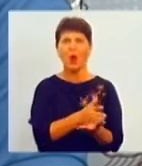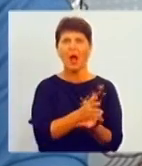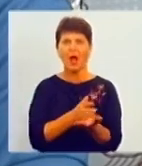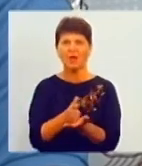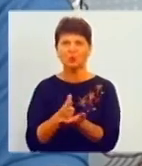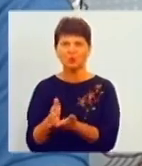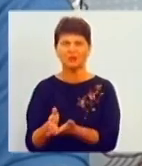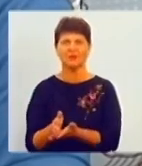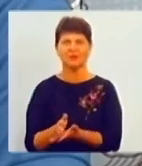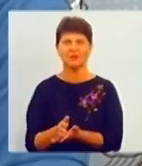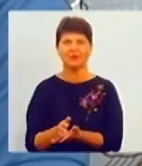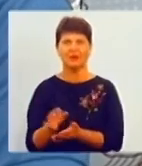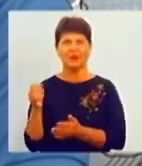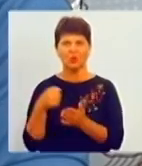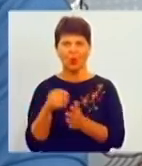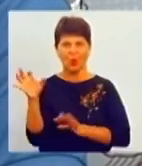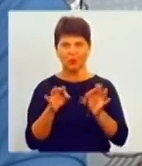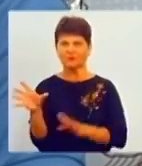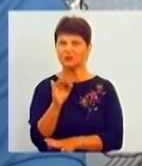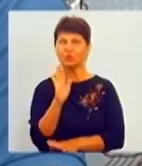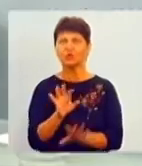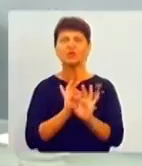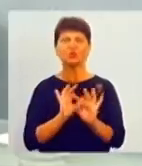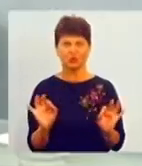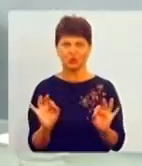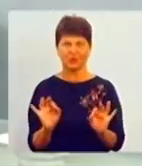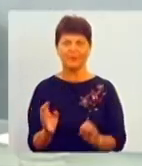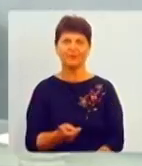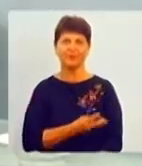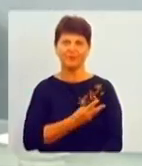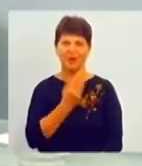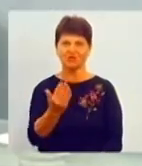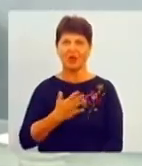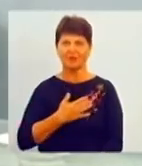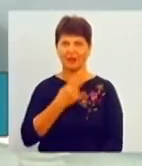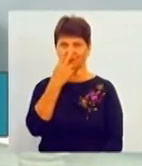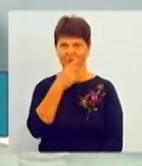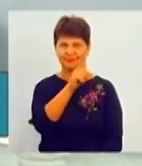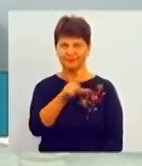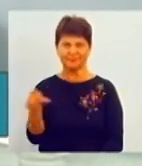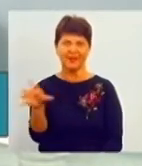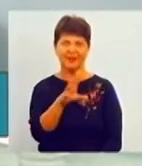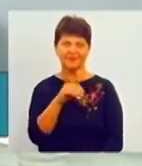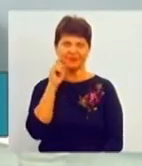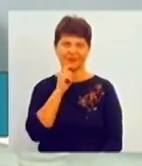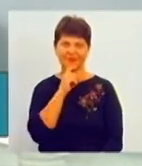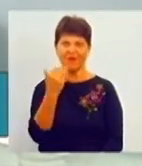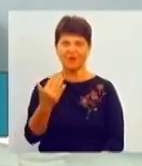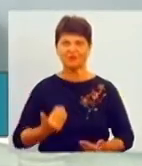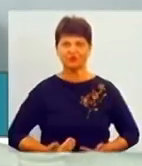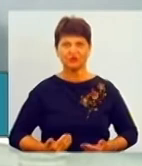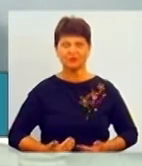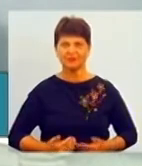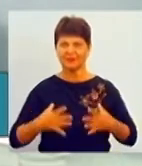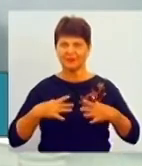осені все буде чудово, всім буде задоволені. Бажаю нашим телеглядачам, всім віничанам, щоб у вашому житті форс-мажорних